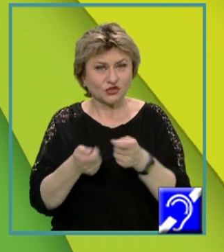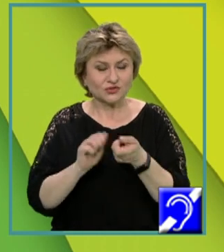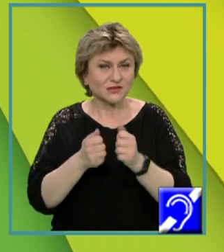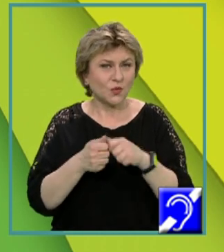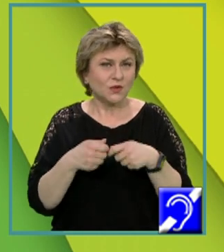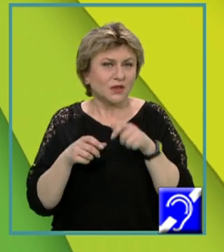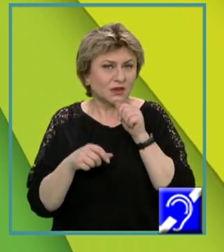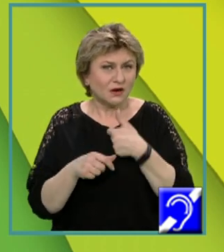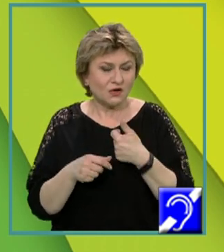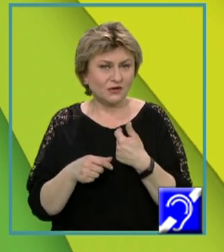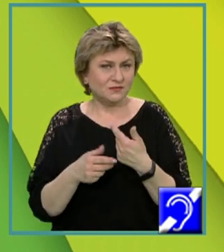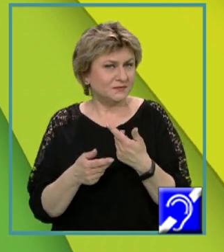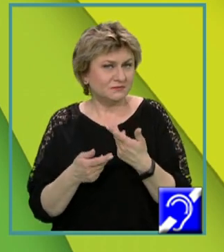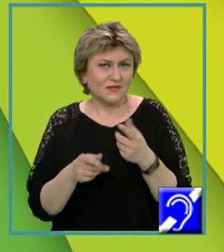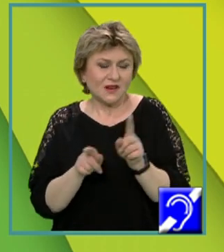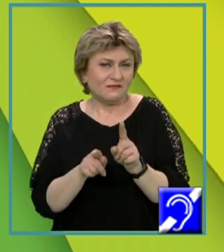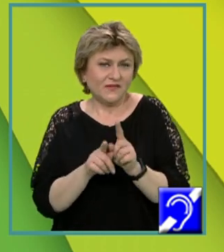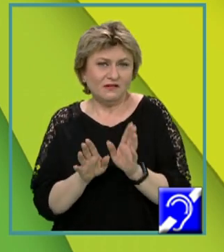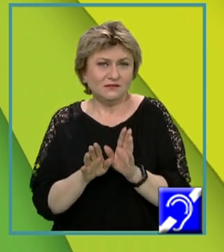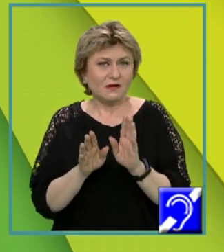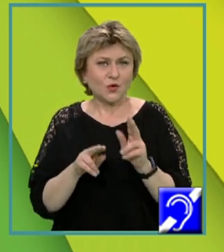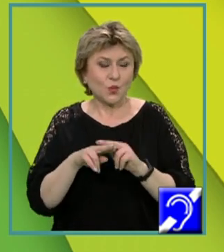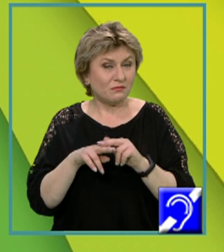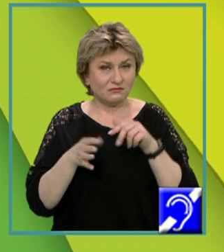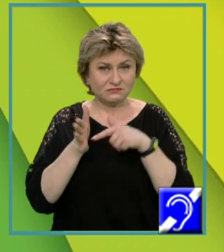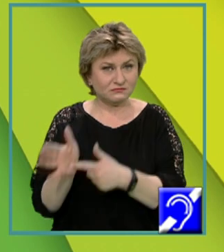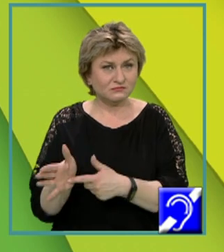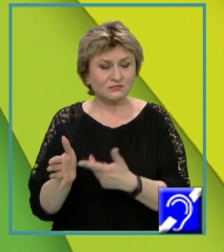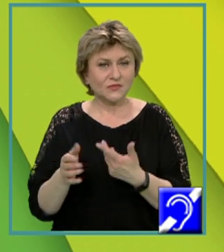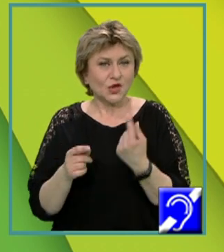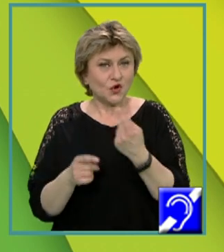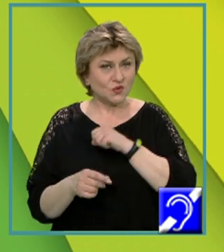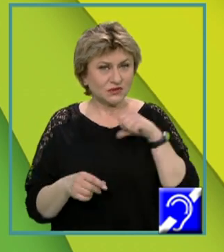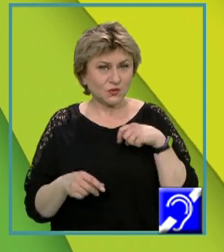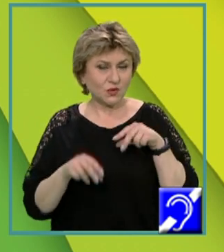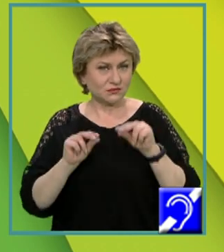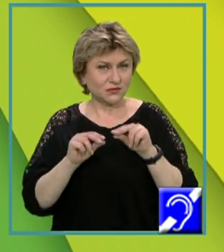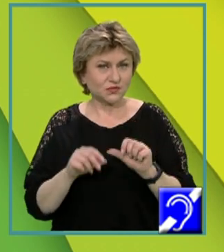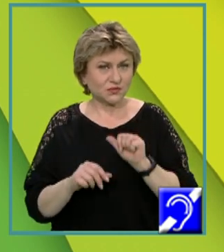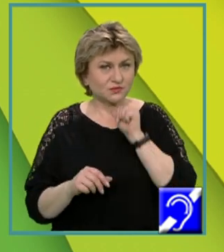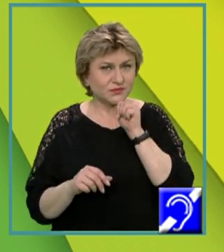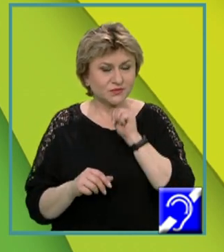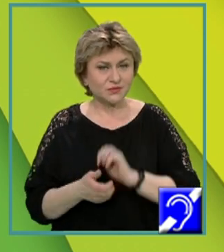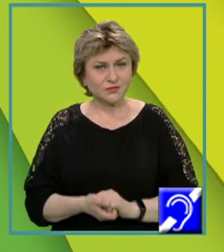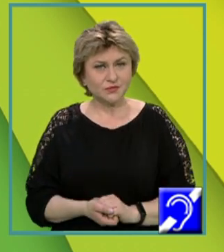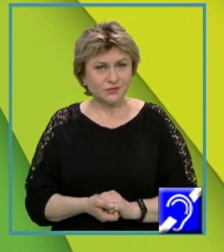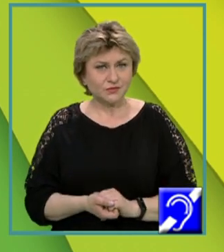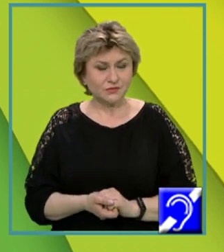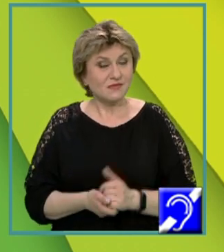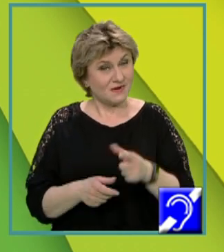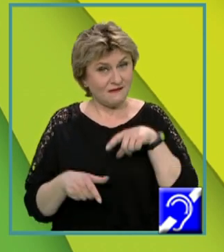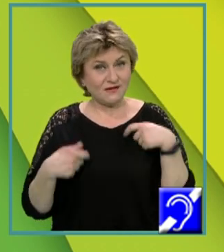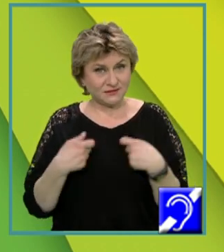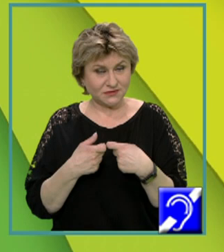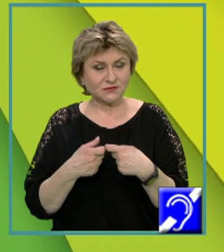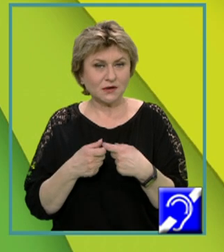tratate de compilator ca și cum ar reprezenta o singură instrucțiune complexă. Există